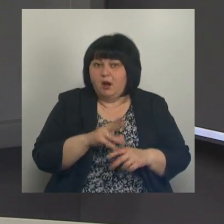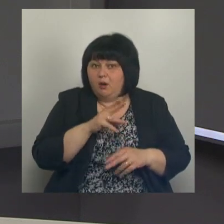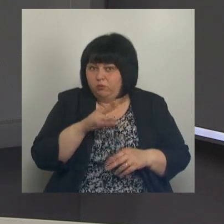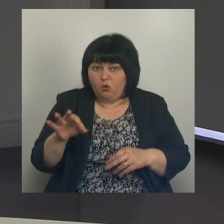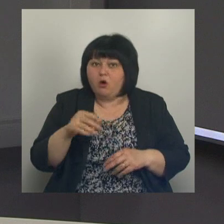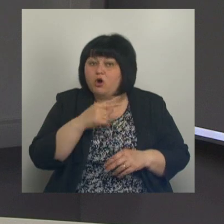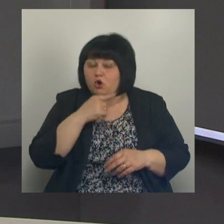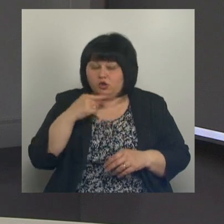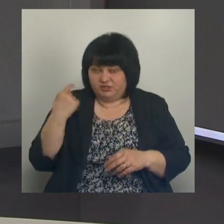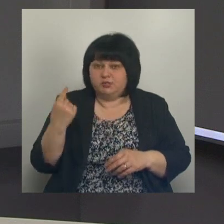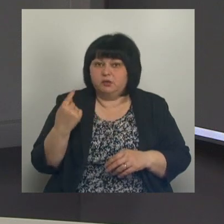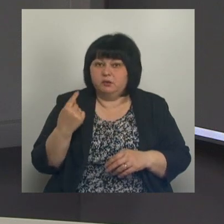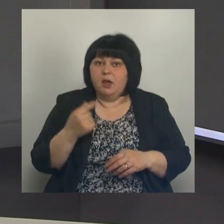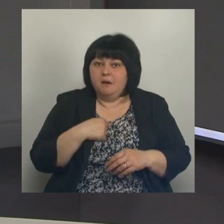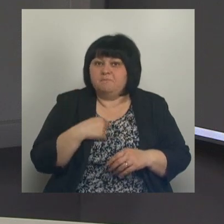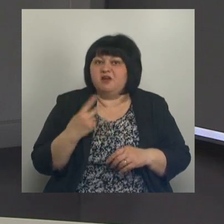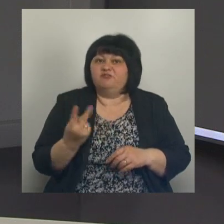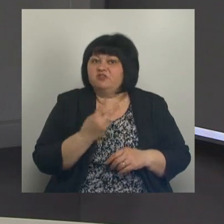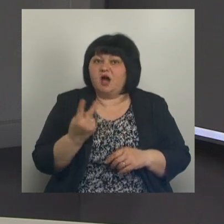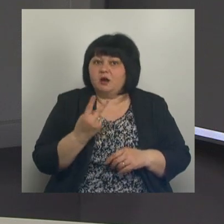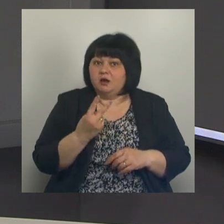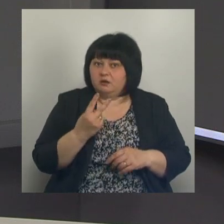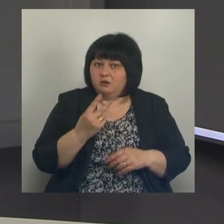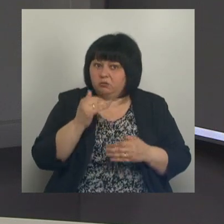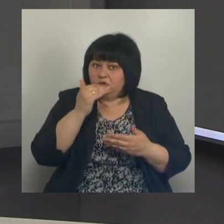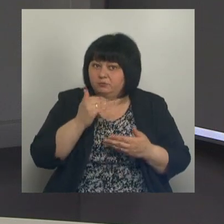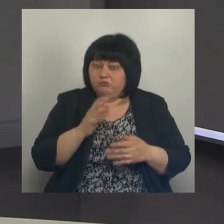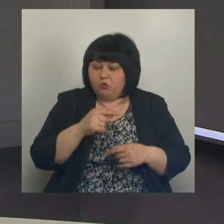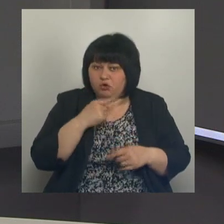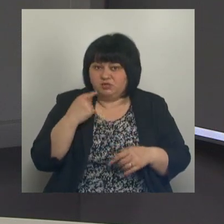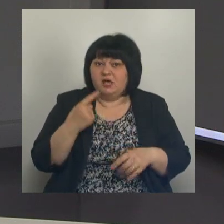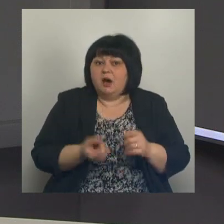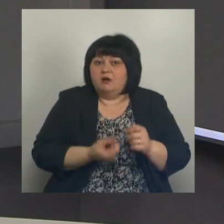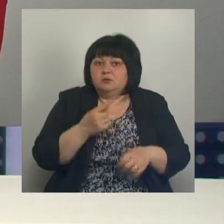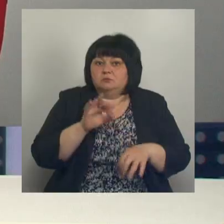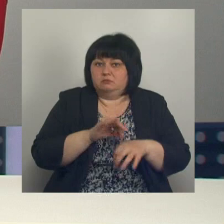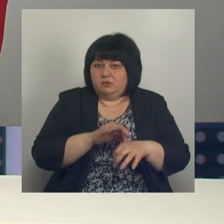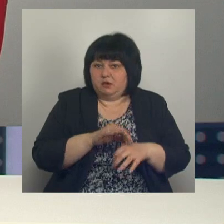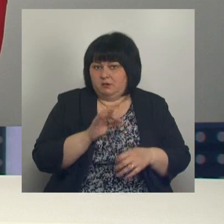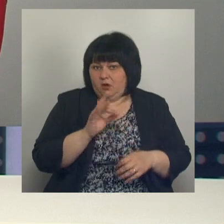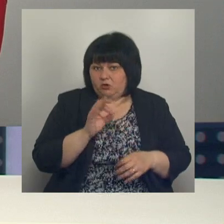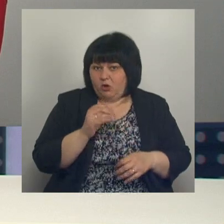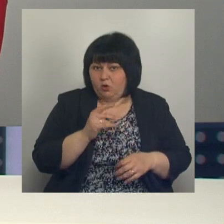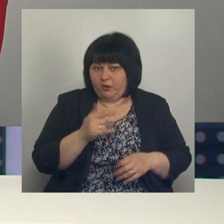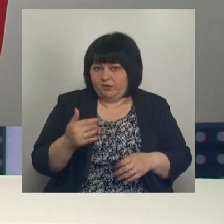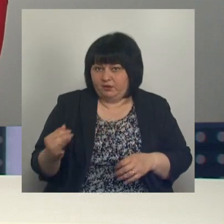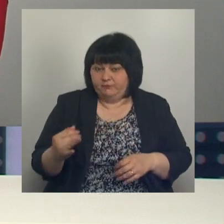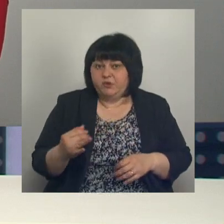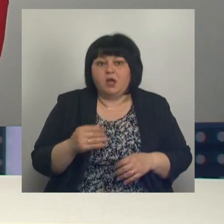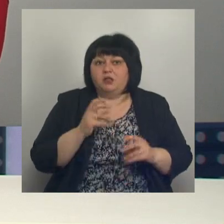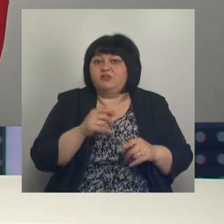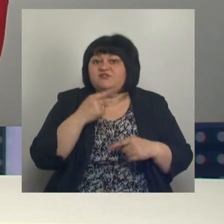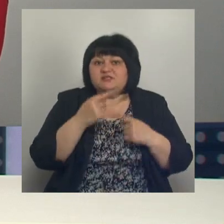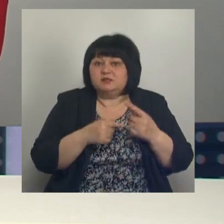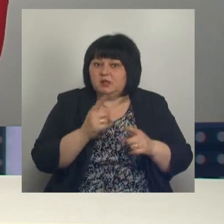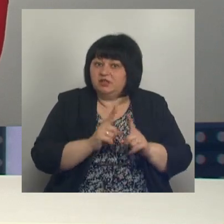России, совершенно верно. Мы вторые по рейтингу в России по выявляемости онкологических заболеваний, к сожалению, не всегда на начальных